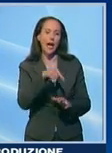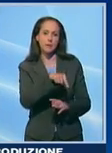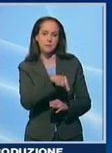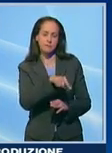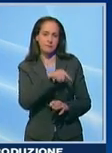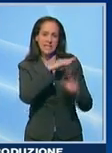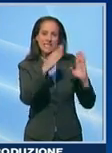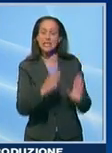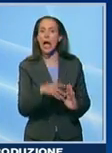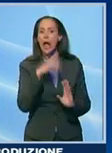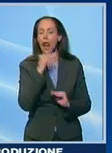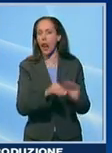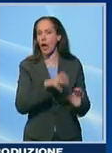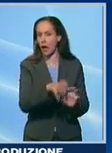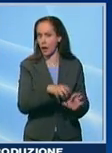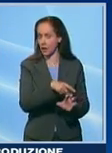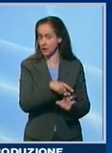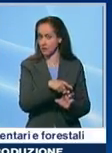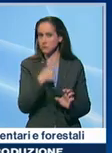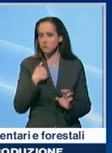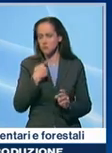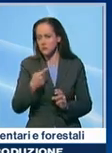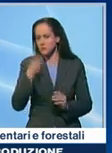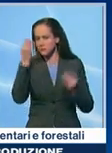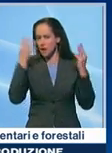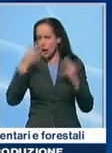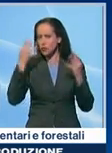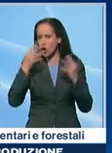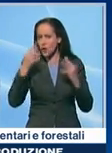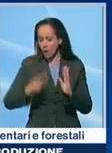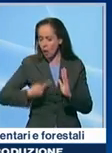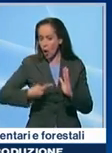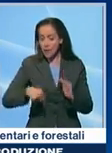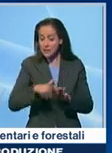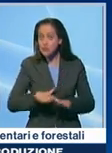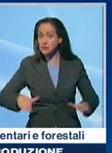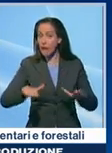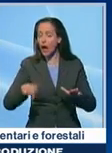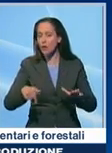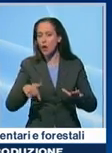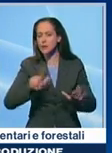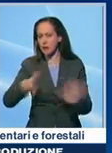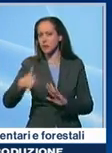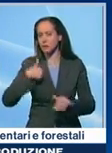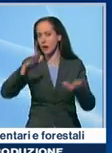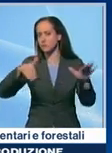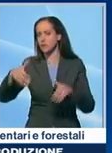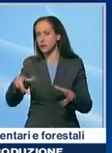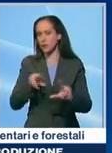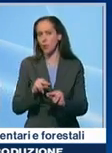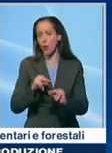condizioni per farlo. Stiamo ragionando costantemente in queste ore, questa settimana riconvocherò il tavolo e spero di riuscire a